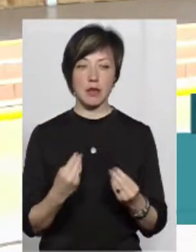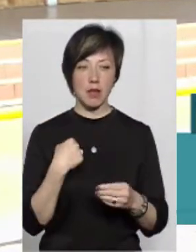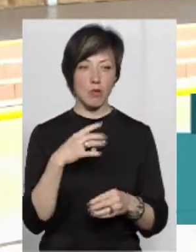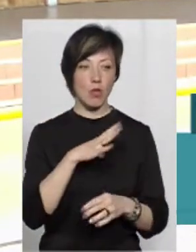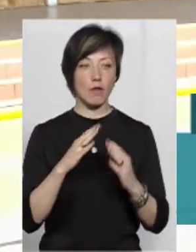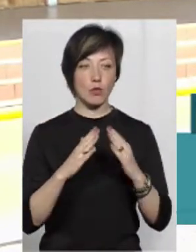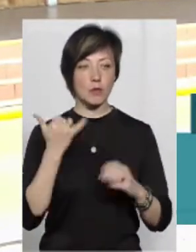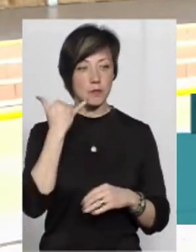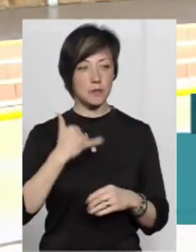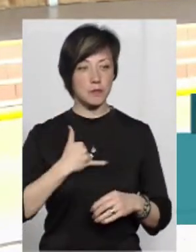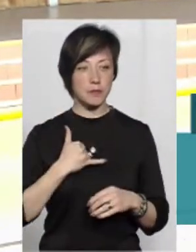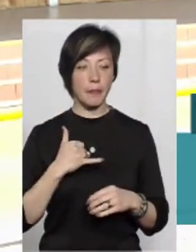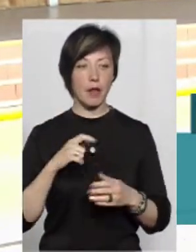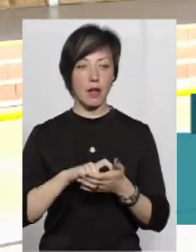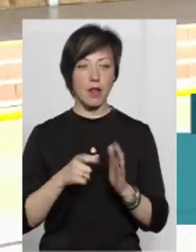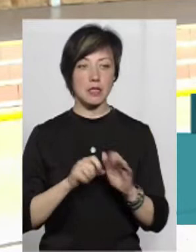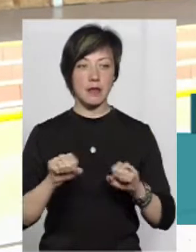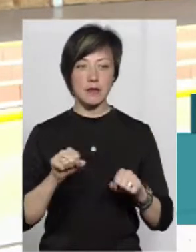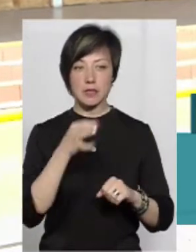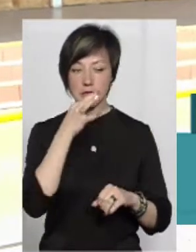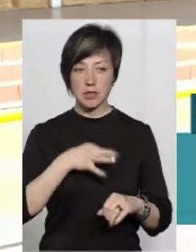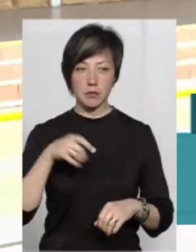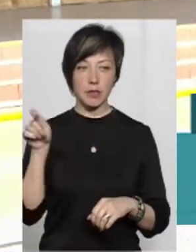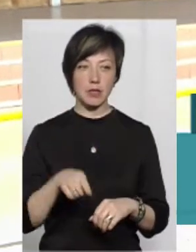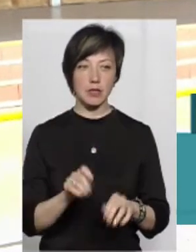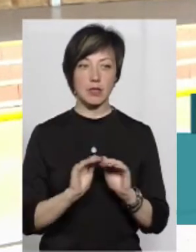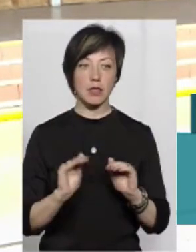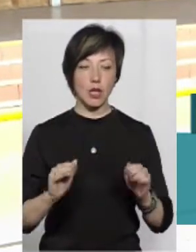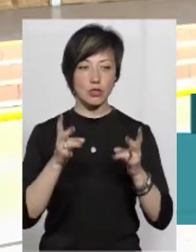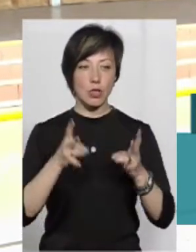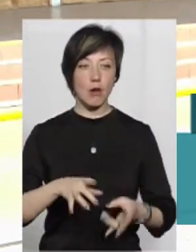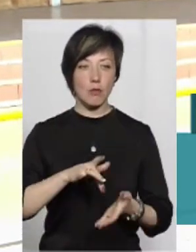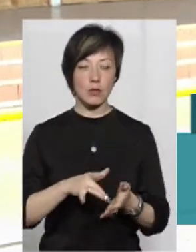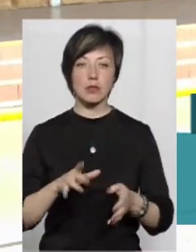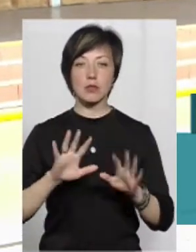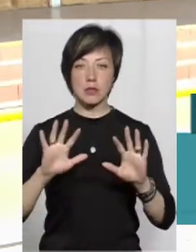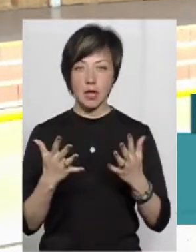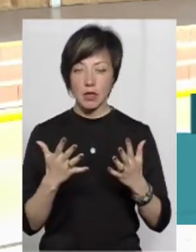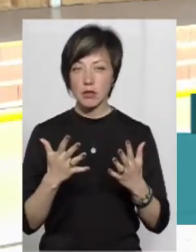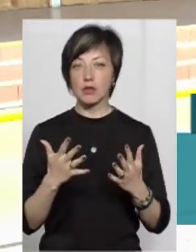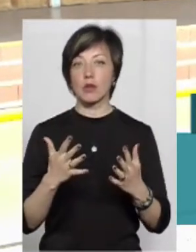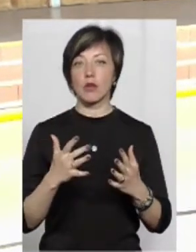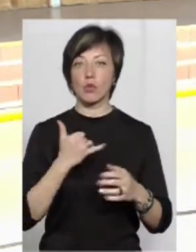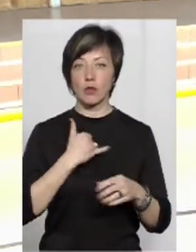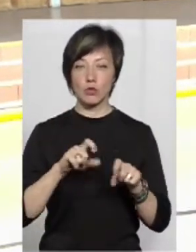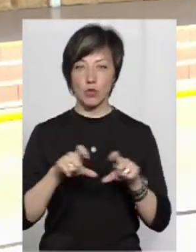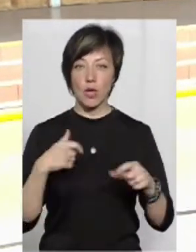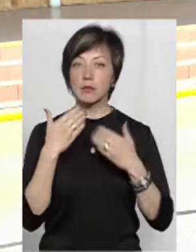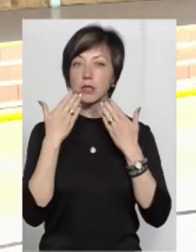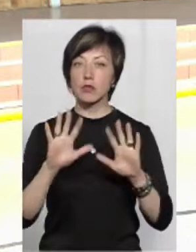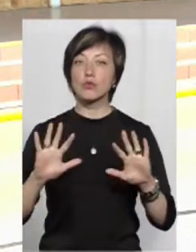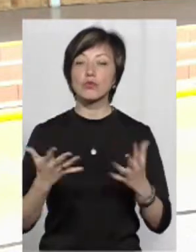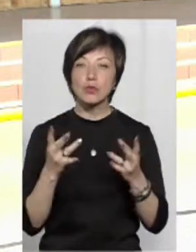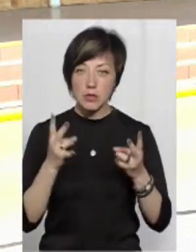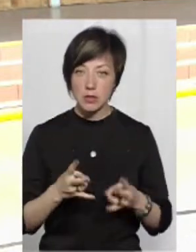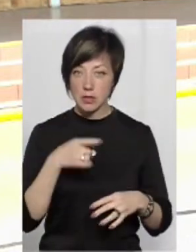вдома і зателефонувала класний керівник. Сказала, щоб я приїхала в дитячий трампункт. Так сталося, що надзвичайна подія в нас в школі. Я запитала, що